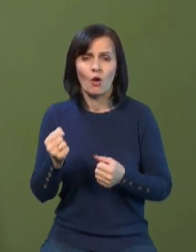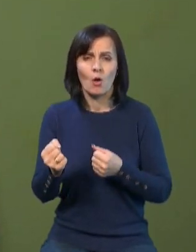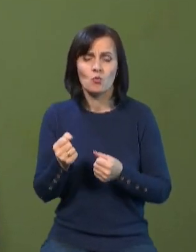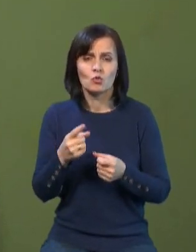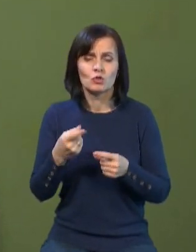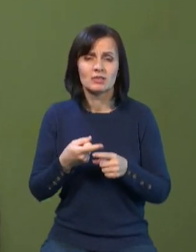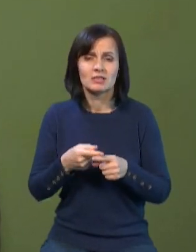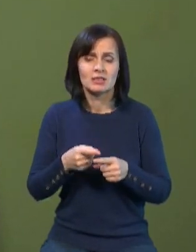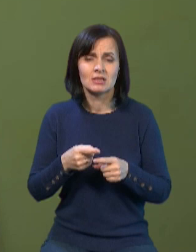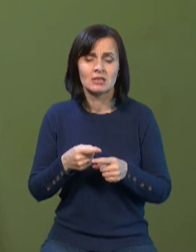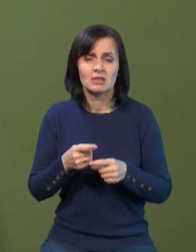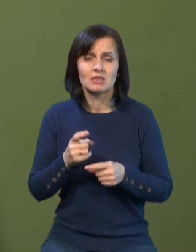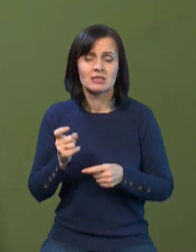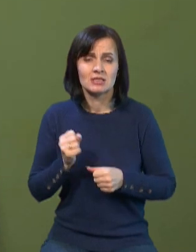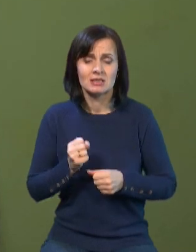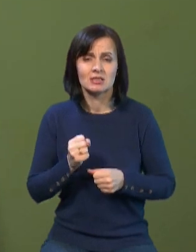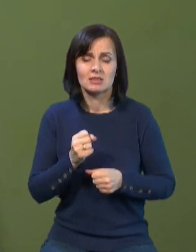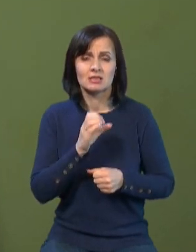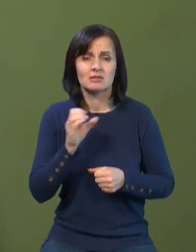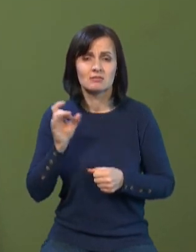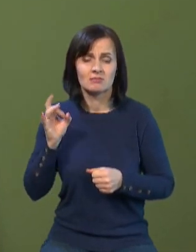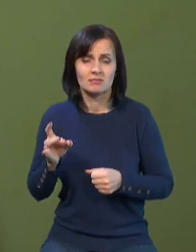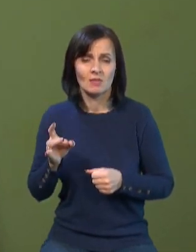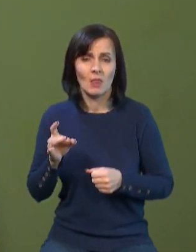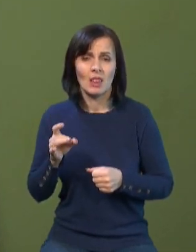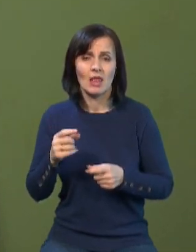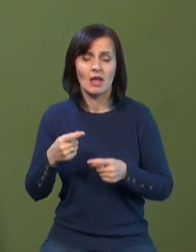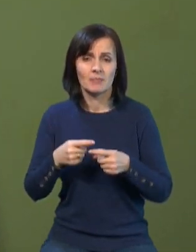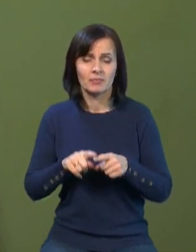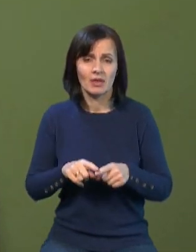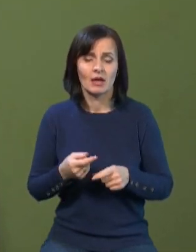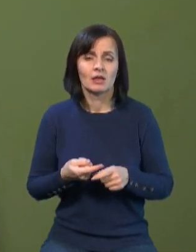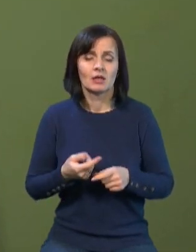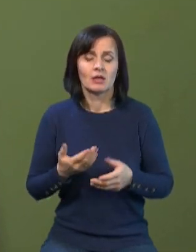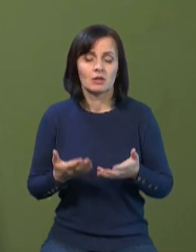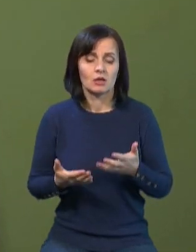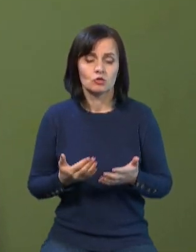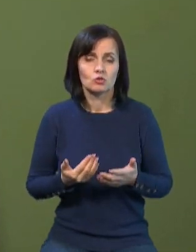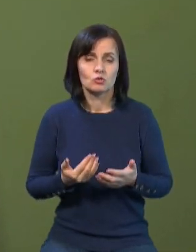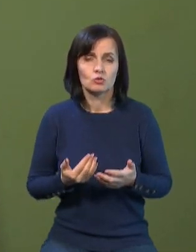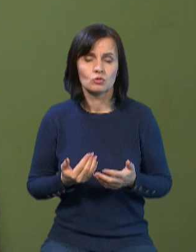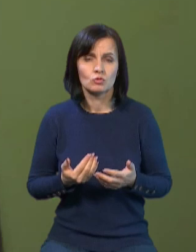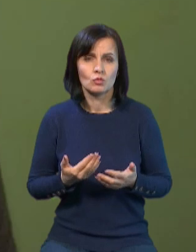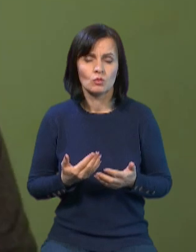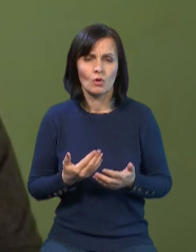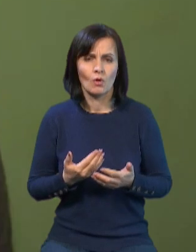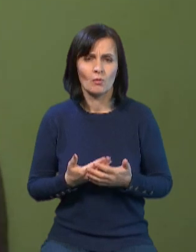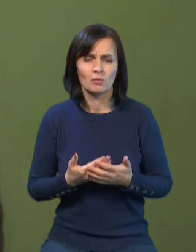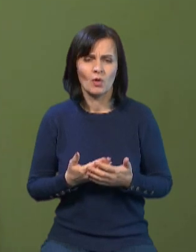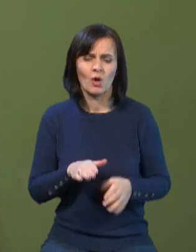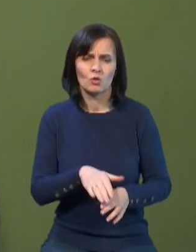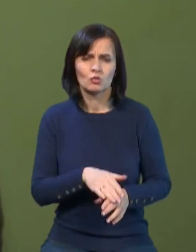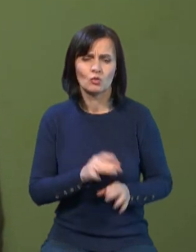перевага вкрай важлива, як і будь-якого іншого західного танку. Якщо, можливо, доволі довго